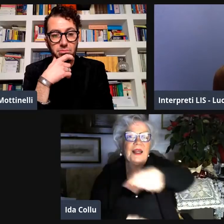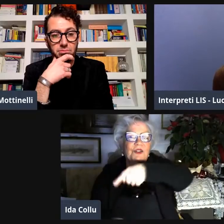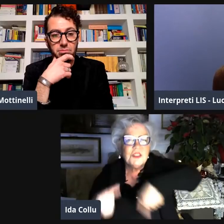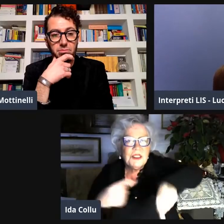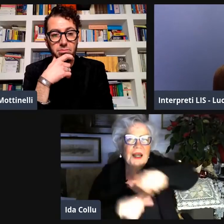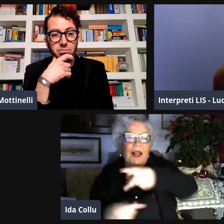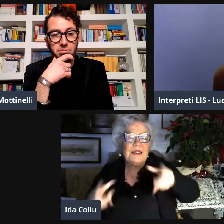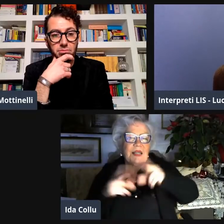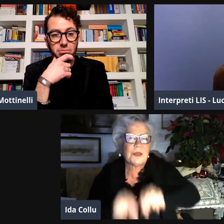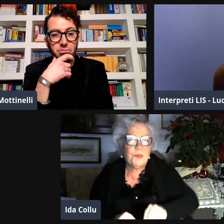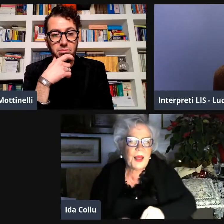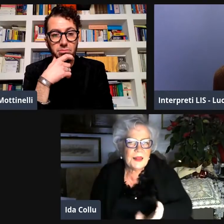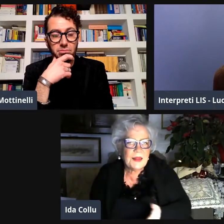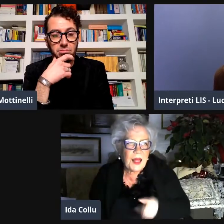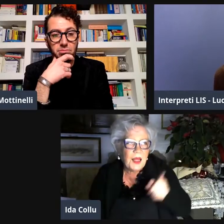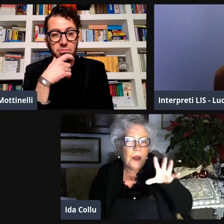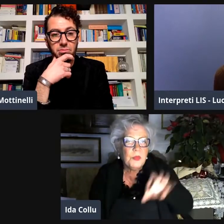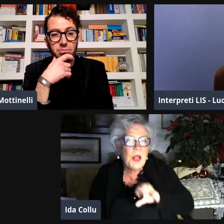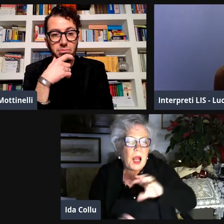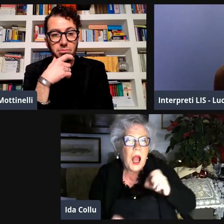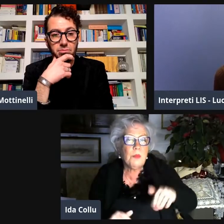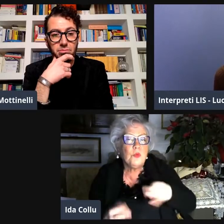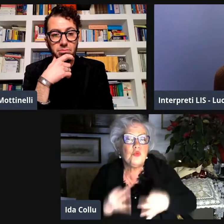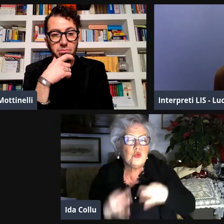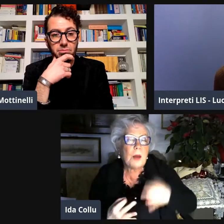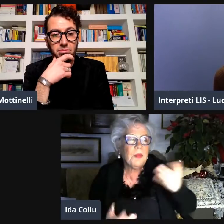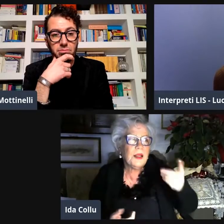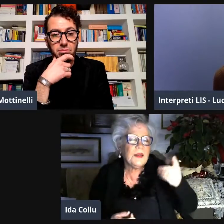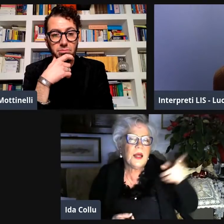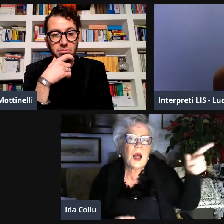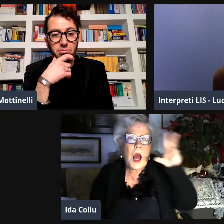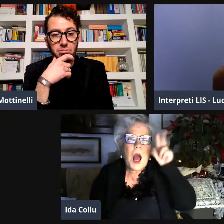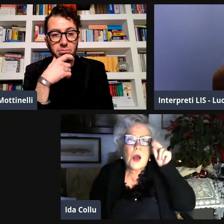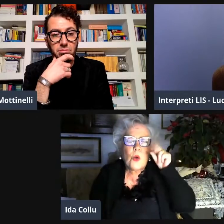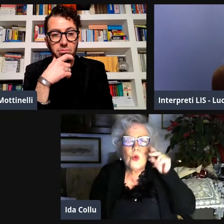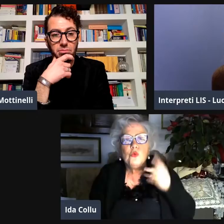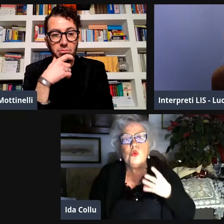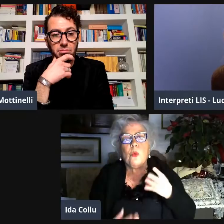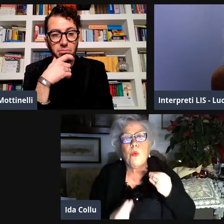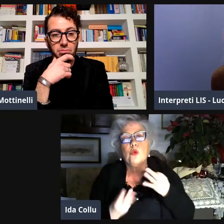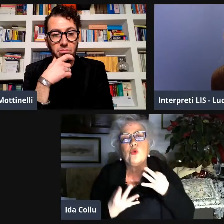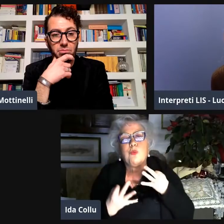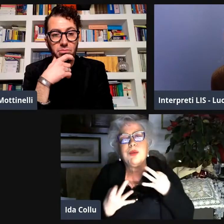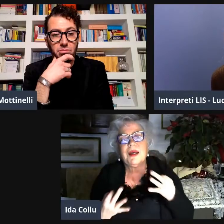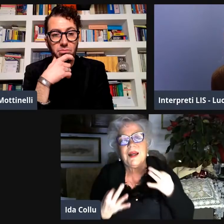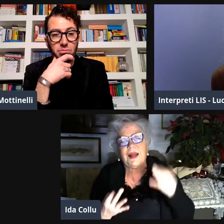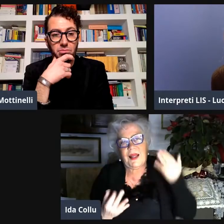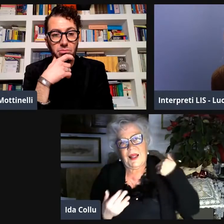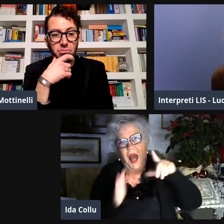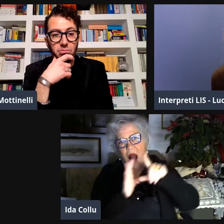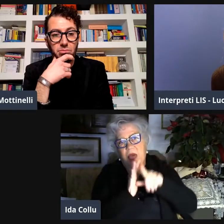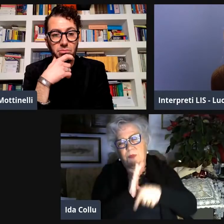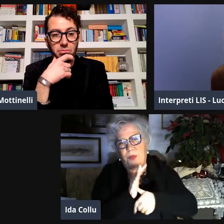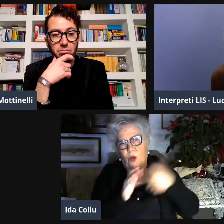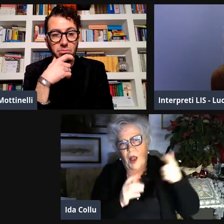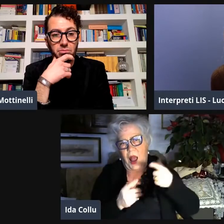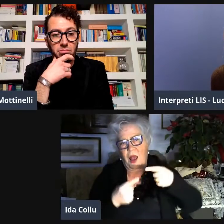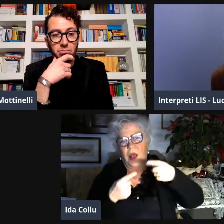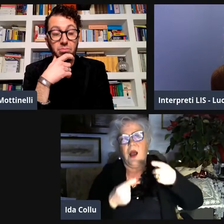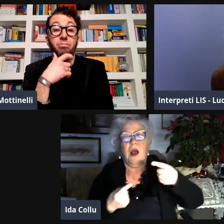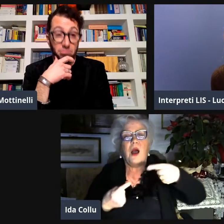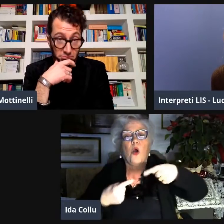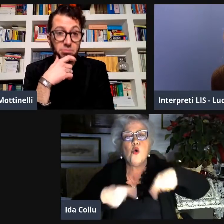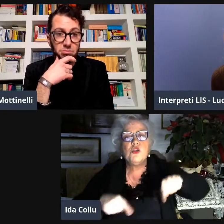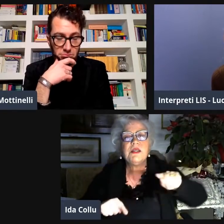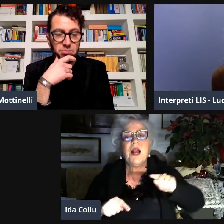che si ripete si ripete si ripete tutto torna. E quindi lui